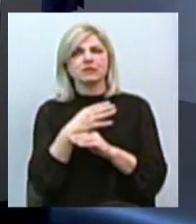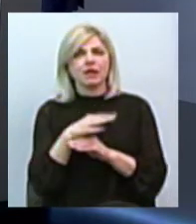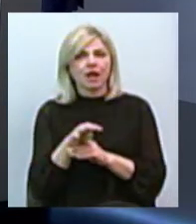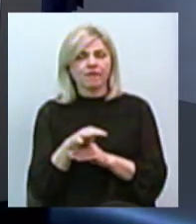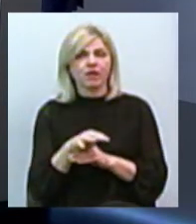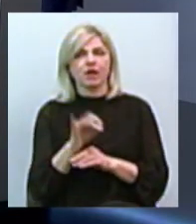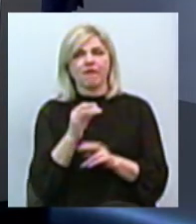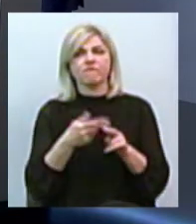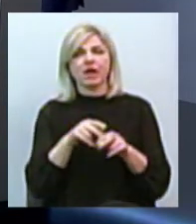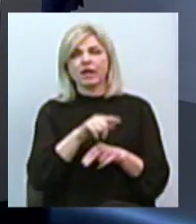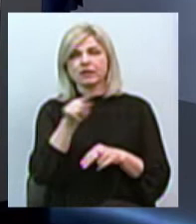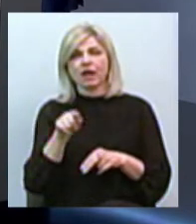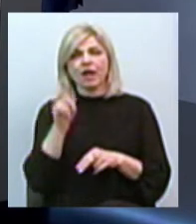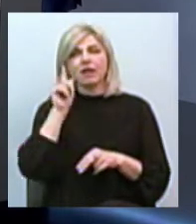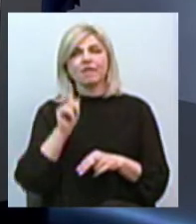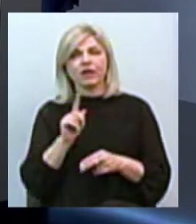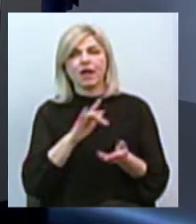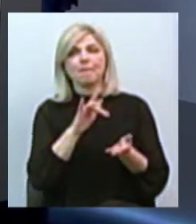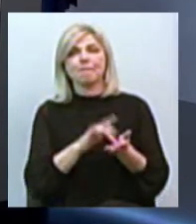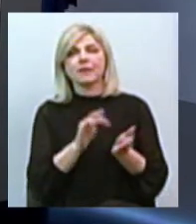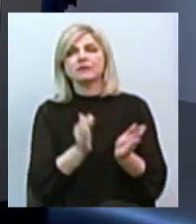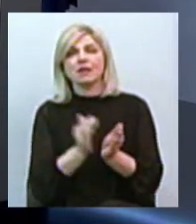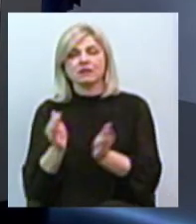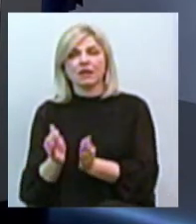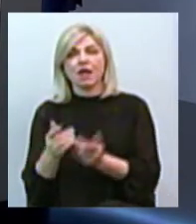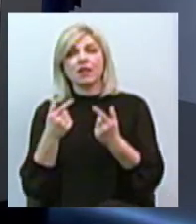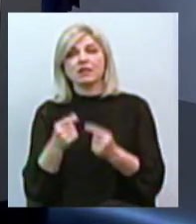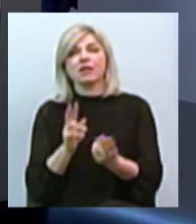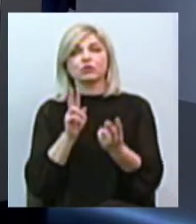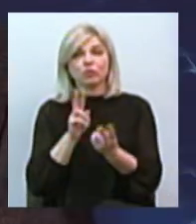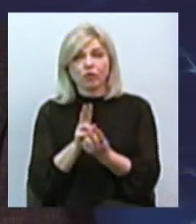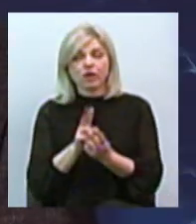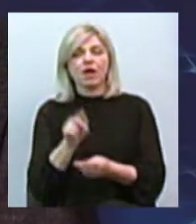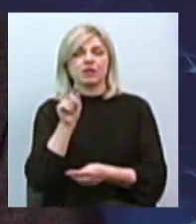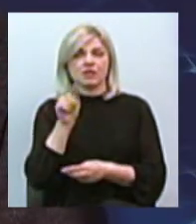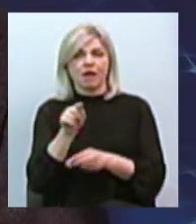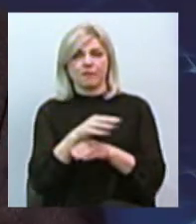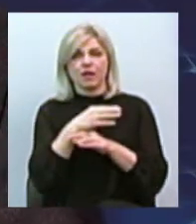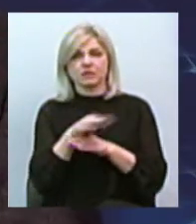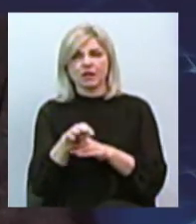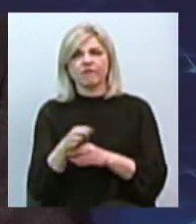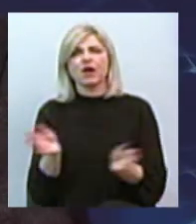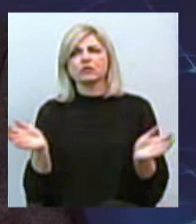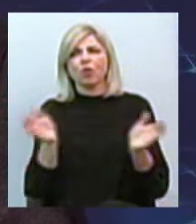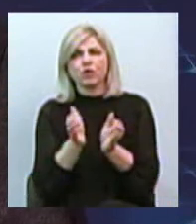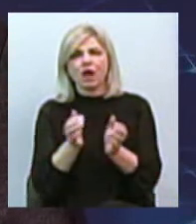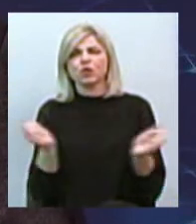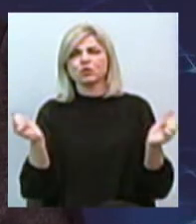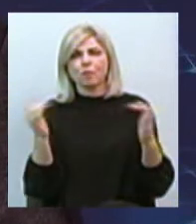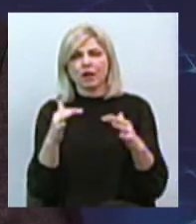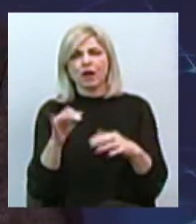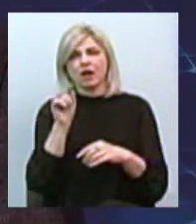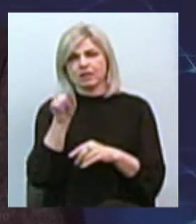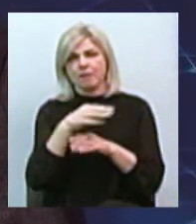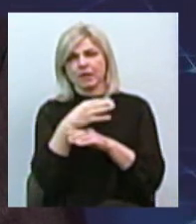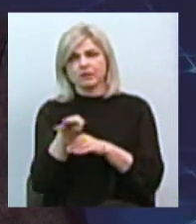в цих єврейських містечках, о которых я сказав. розстріли там і вбивали? Розстрілювали прямо, тобто згоняли, збирали і розстрілювали